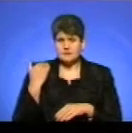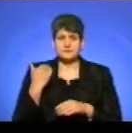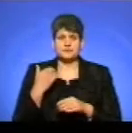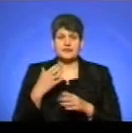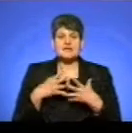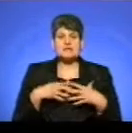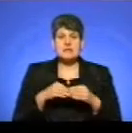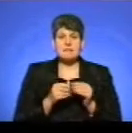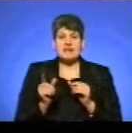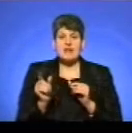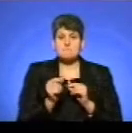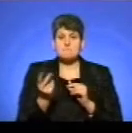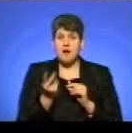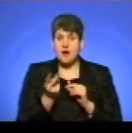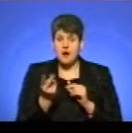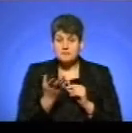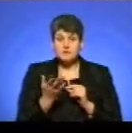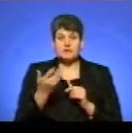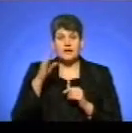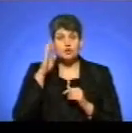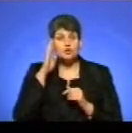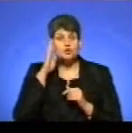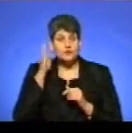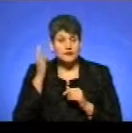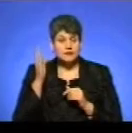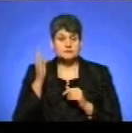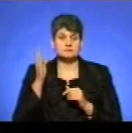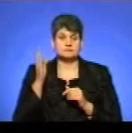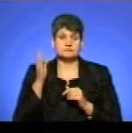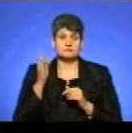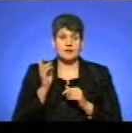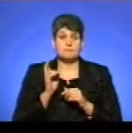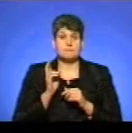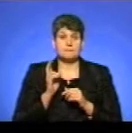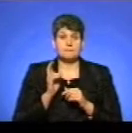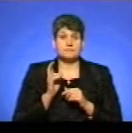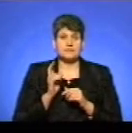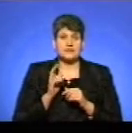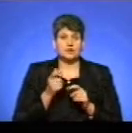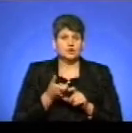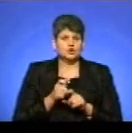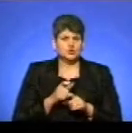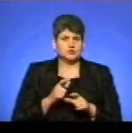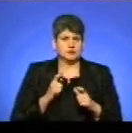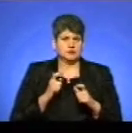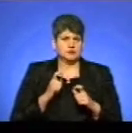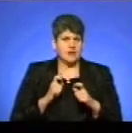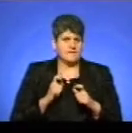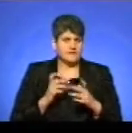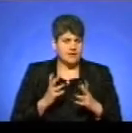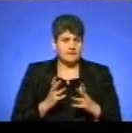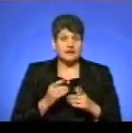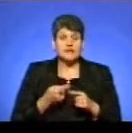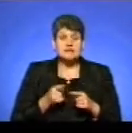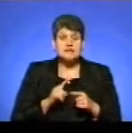сімейна пара, у якій чоловік, як вони прийшли з запитом, надміру рівнивий. Так от, ця надмірна